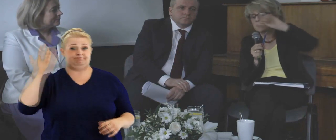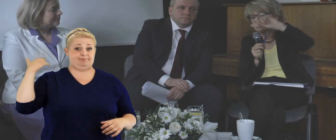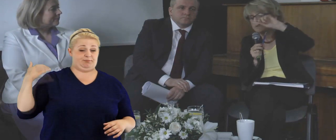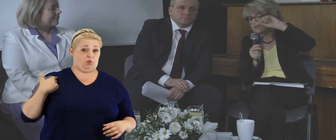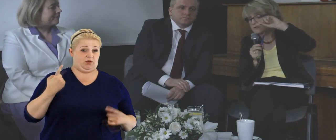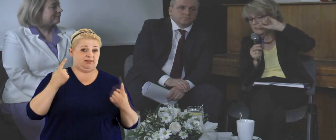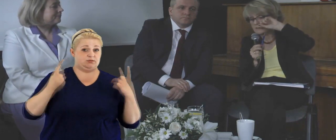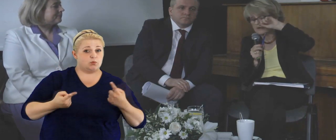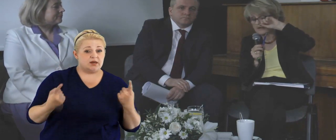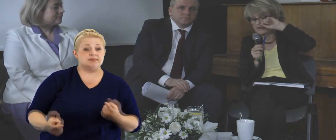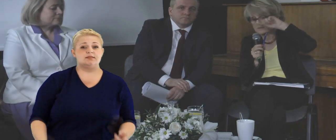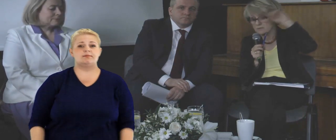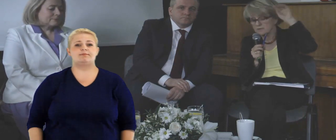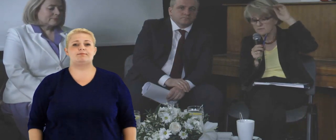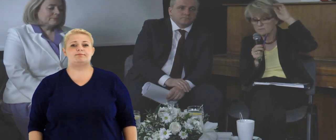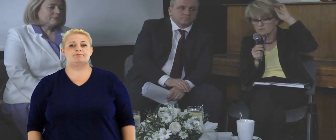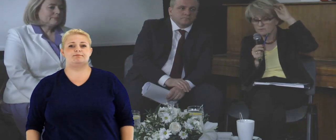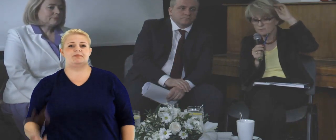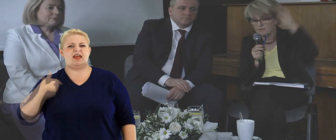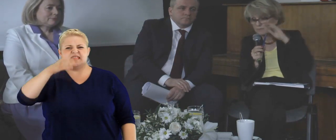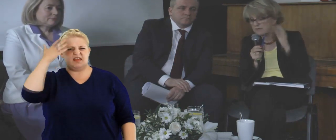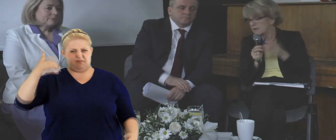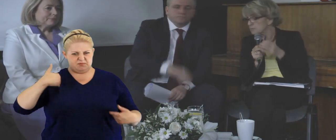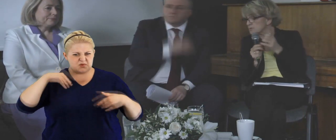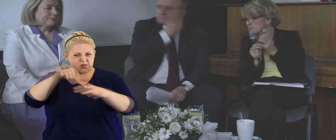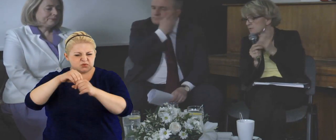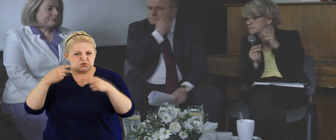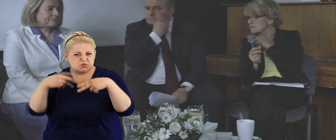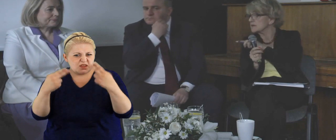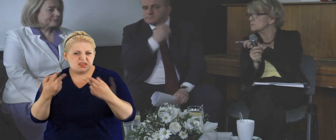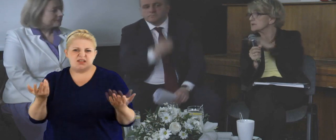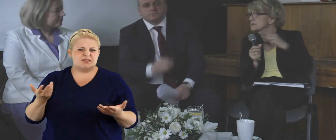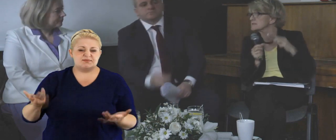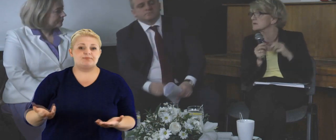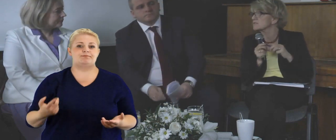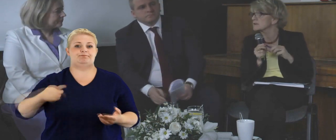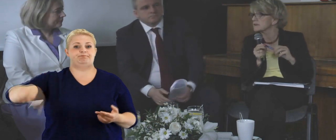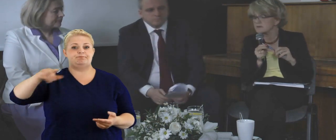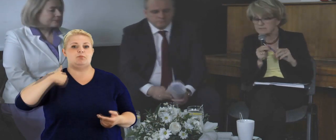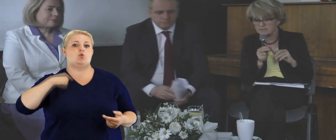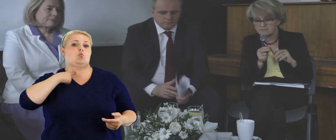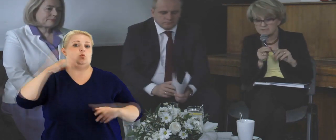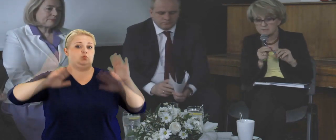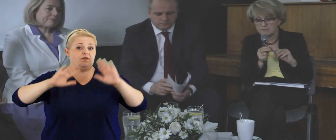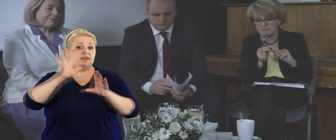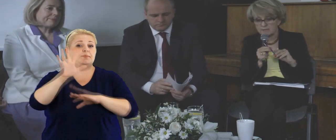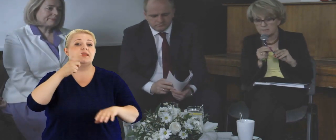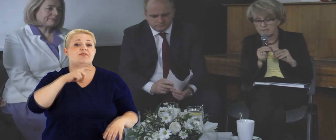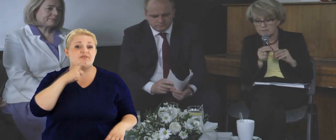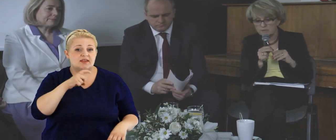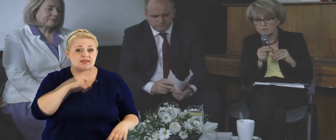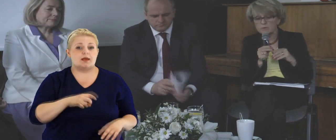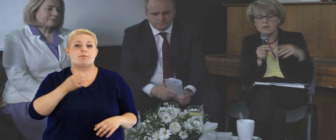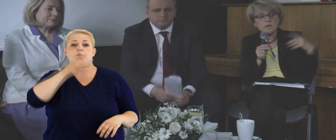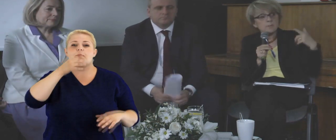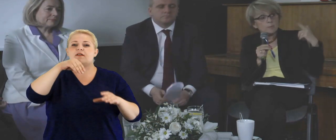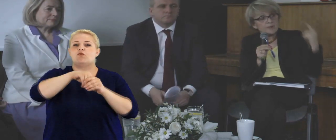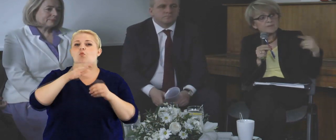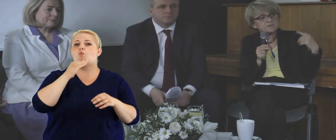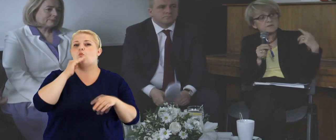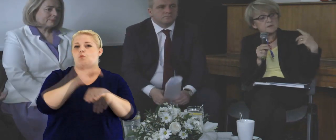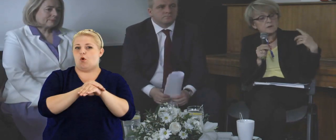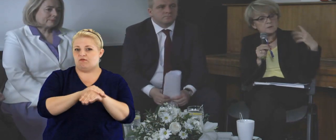teraz wydarzyła się ostatnio jedna rzecz, która nie wiem, czy już była w mediach. Myśmy przegłosowali 15 kwietnia na ostatniej sesji plenarnej parlamentu